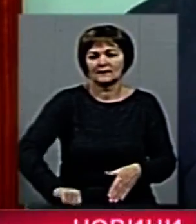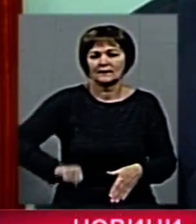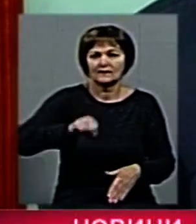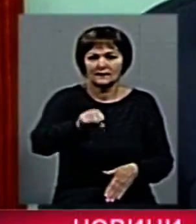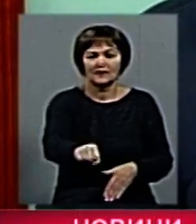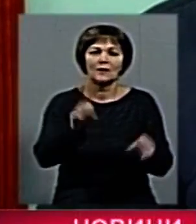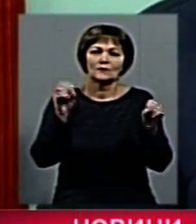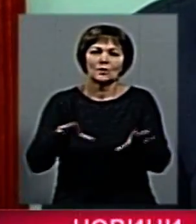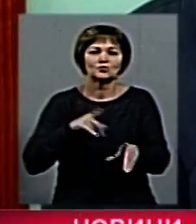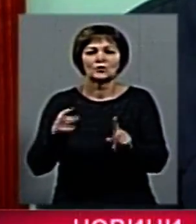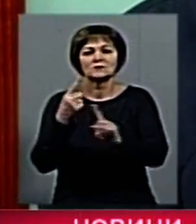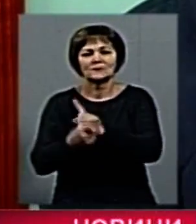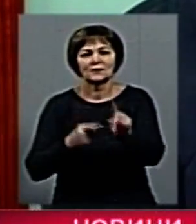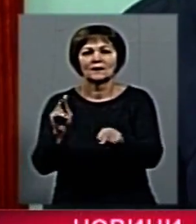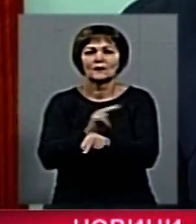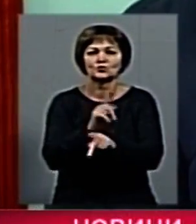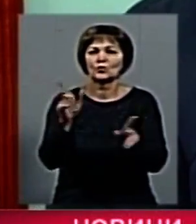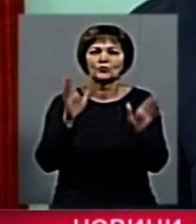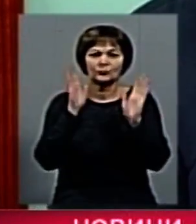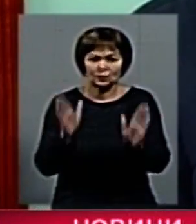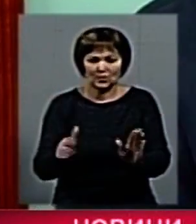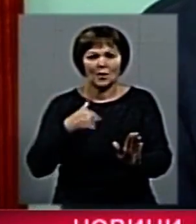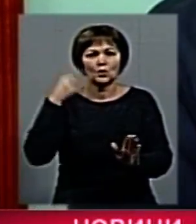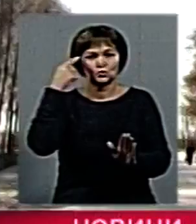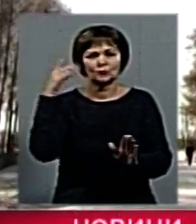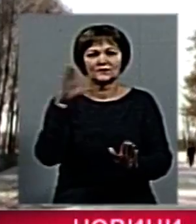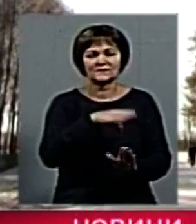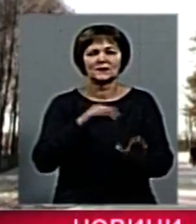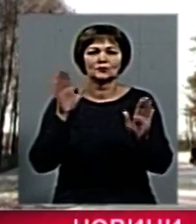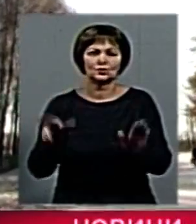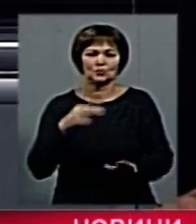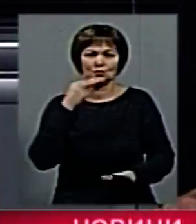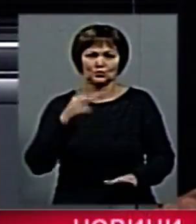якось реконструюють, щось буде лучше. Я думаю, що все буде добре.